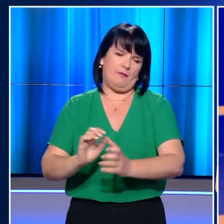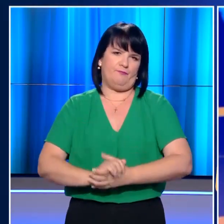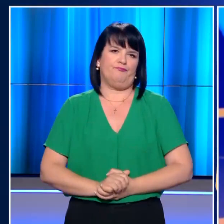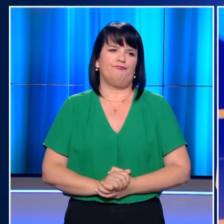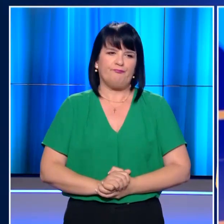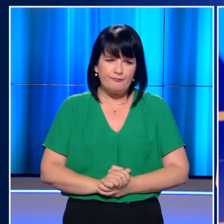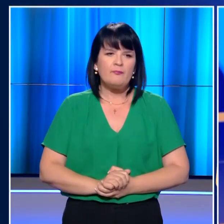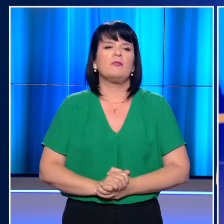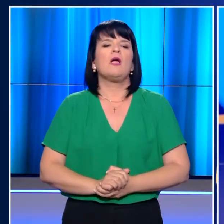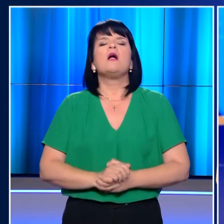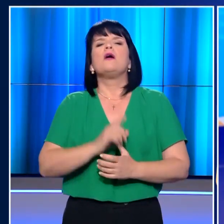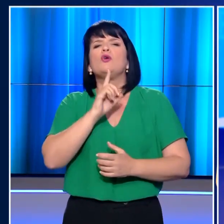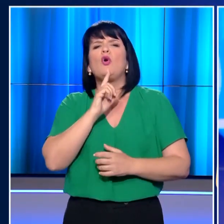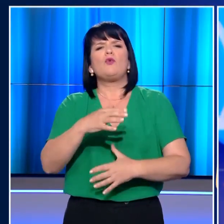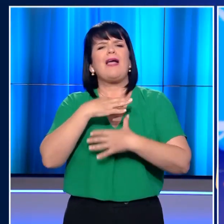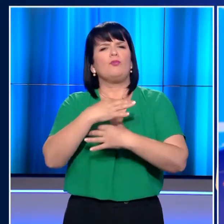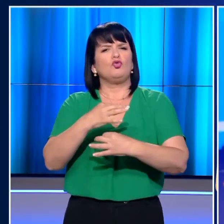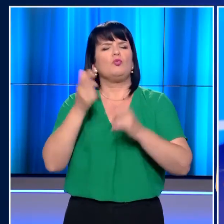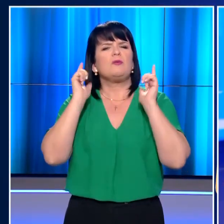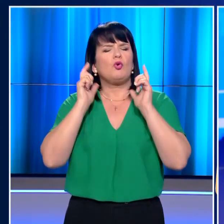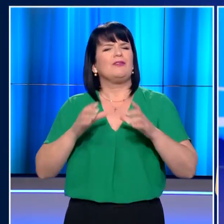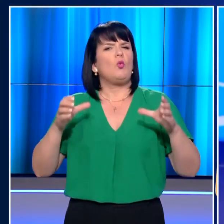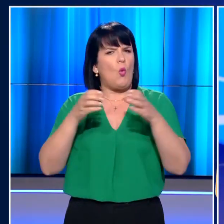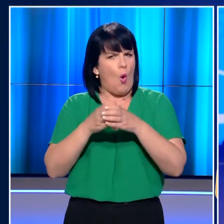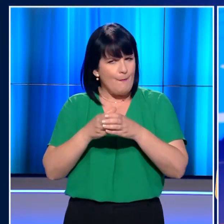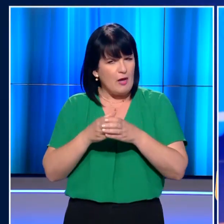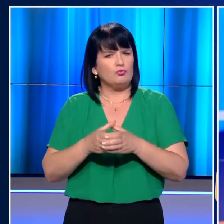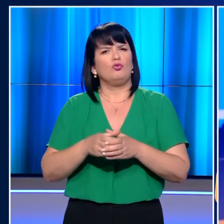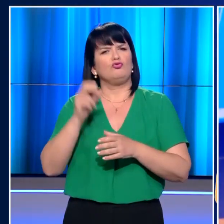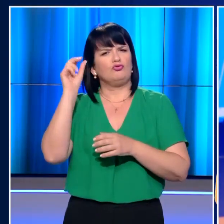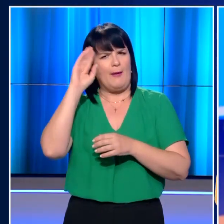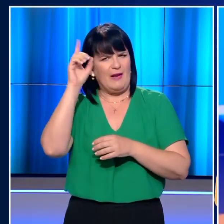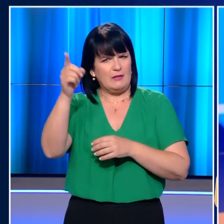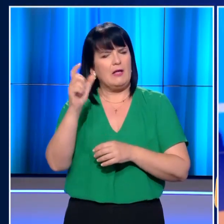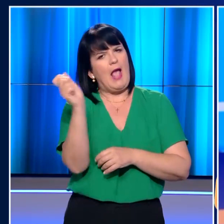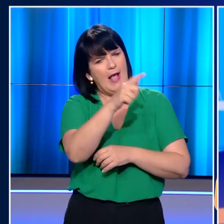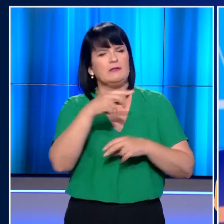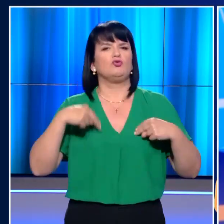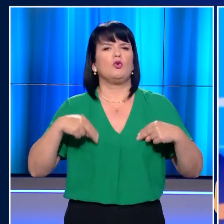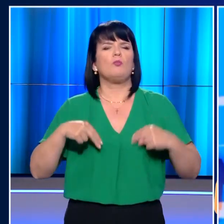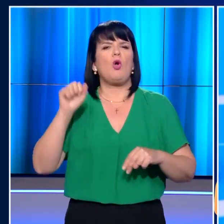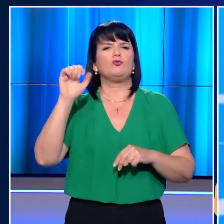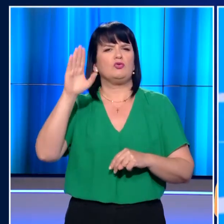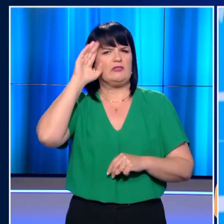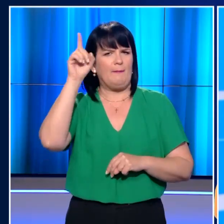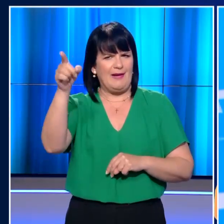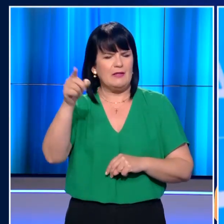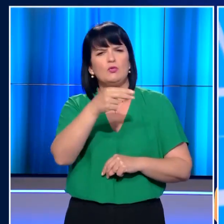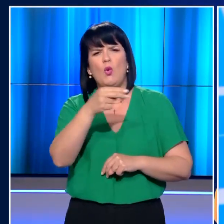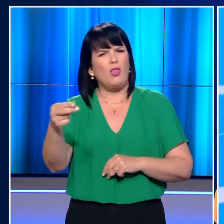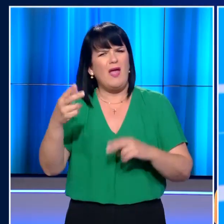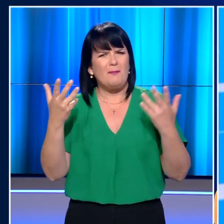Κύρωση στην Άγκυρα για την κλιμάκωση της τουρκικής επιθετικότητας εναντίον της Ελλάδας και της Κύπρου ζητάμε επιστολή του προς τον Υπουργό Εξωτερικών Μάικ